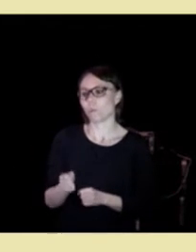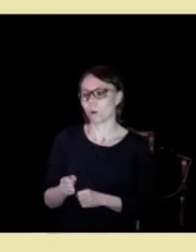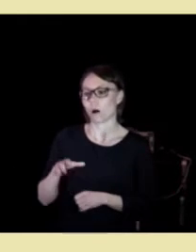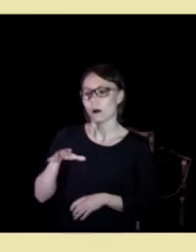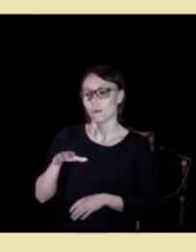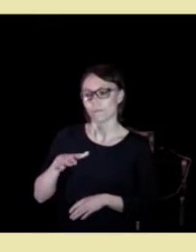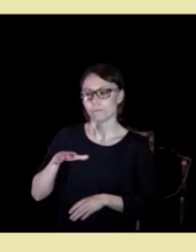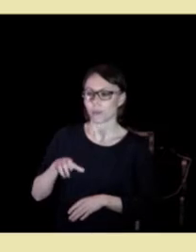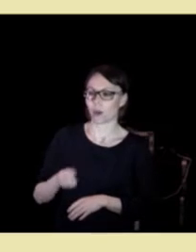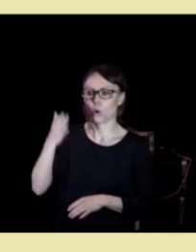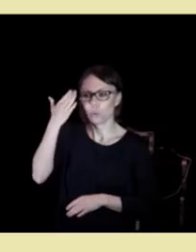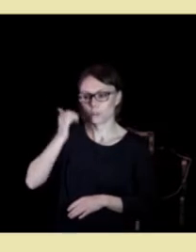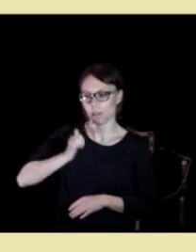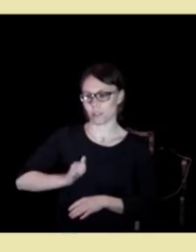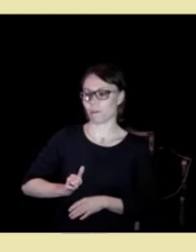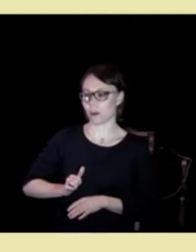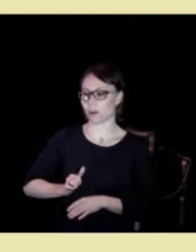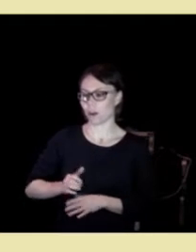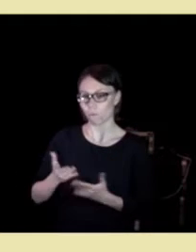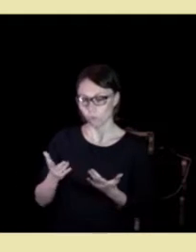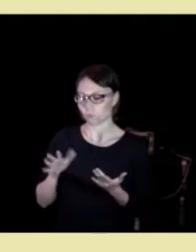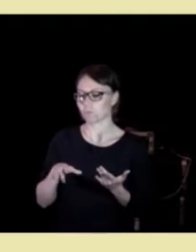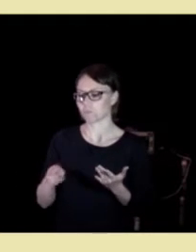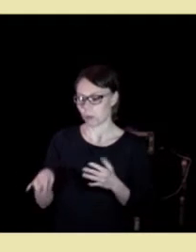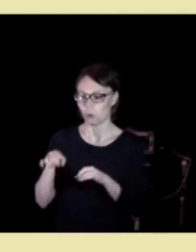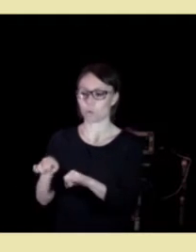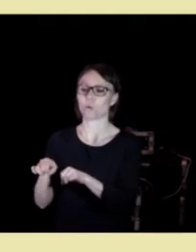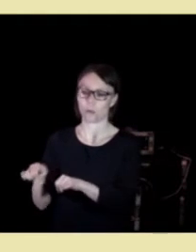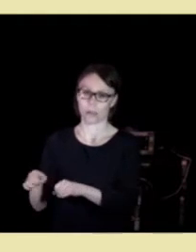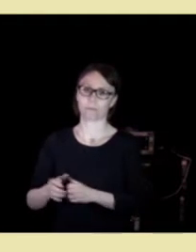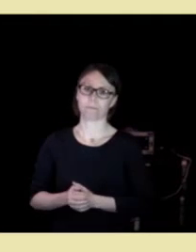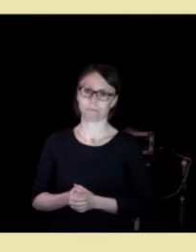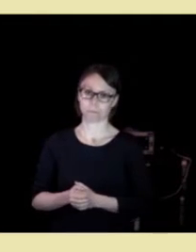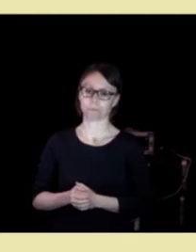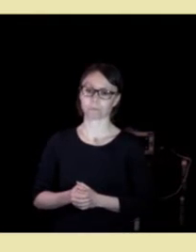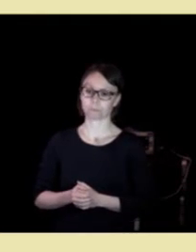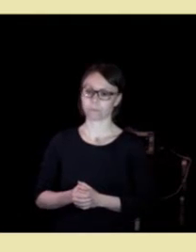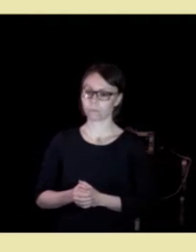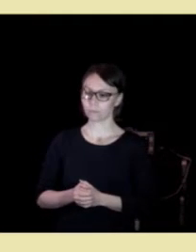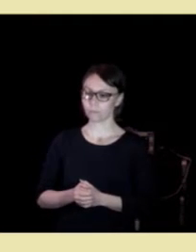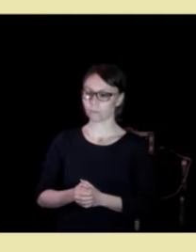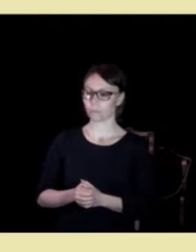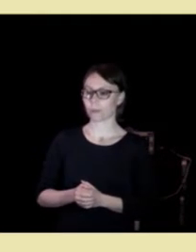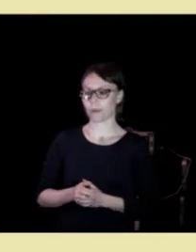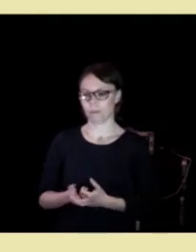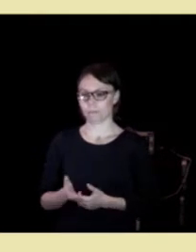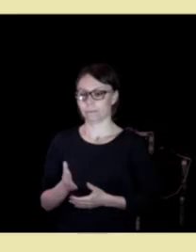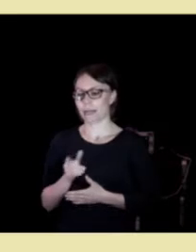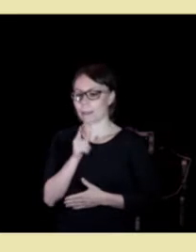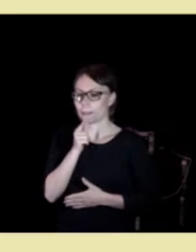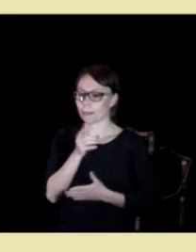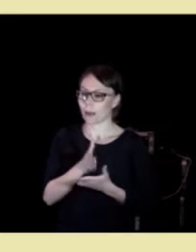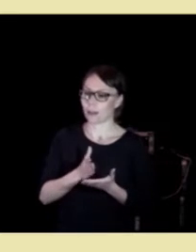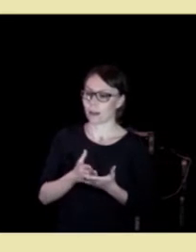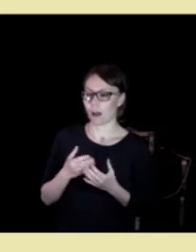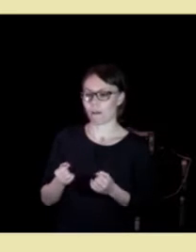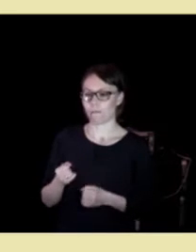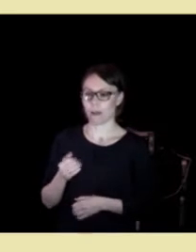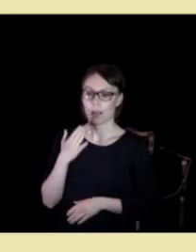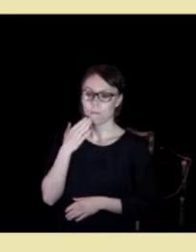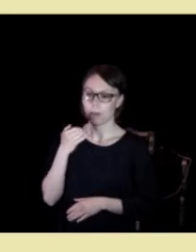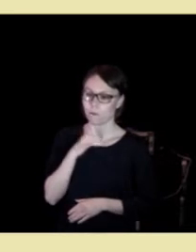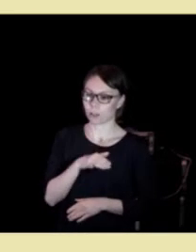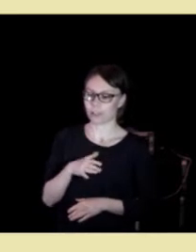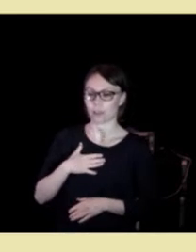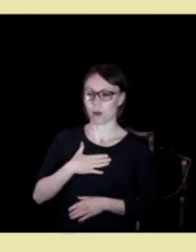hovedansvar og det vil være i kommunen. En liten andel av befolkningen har komplekse